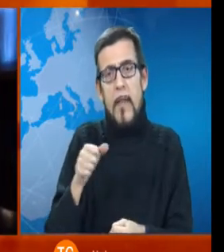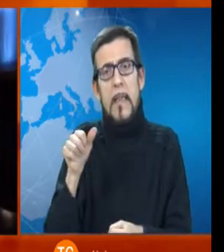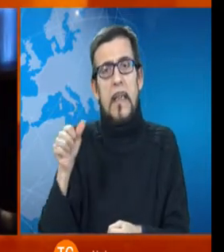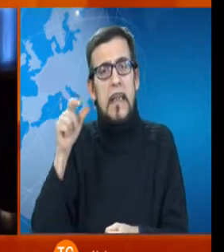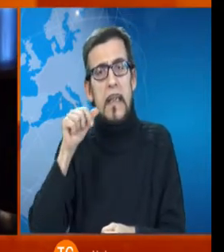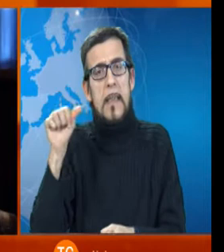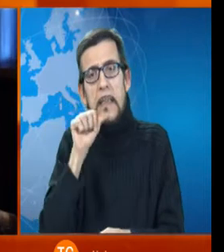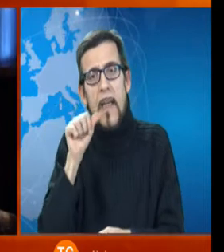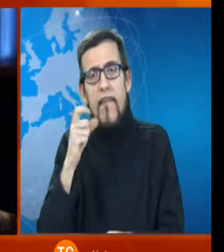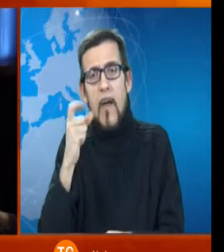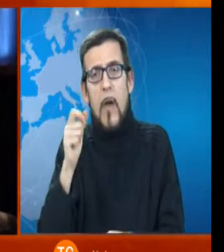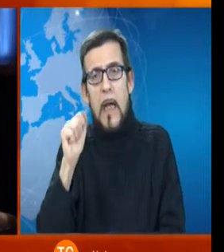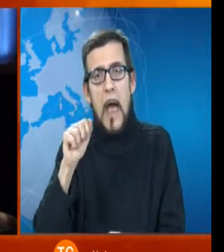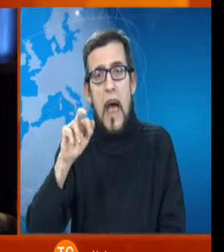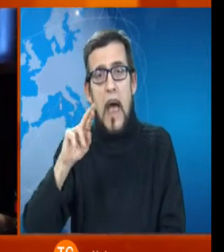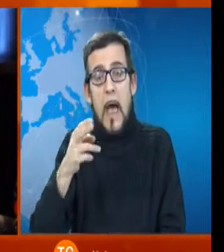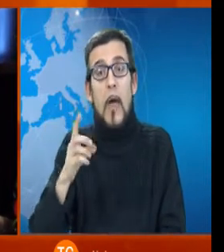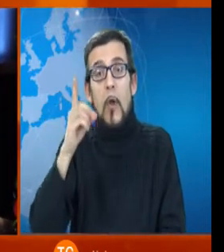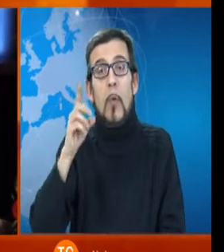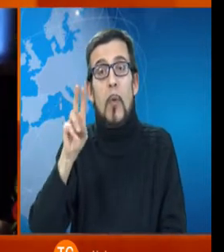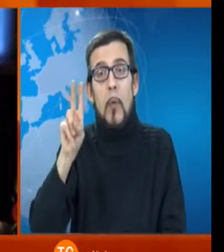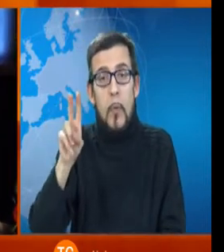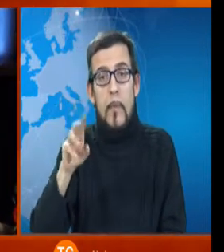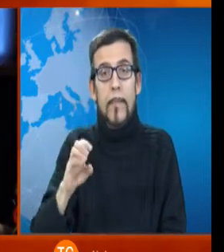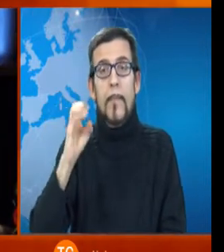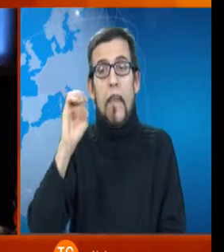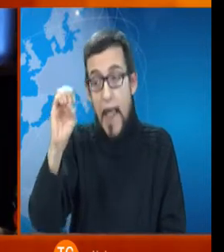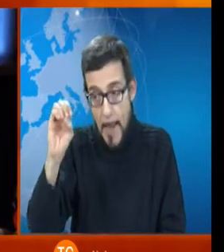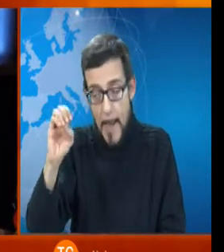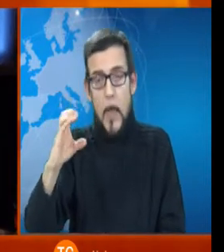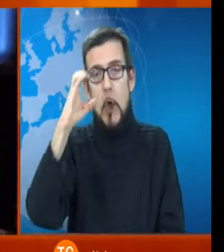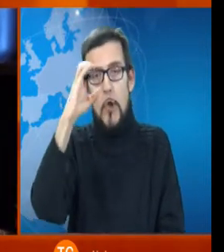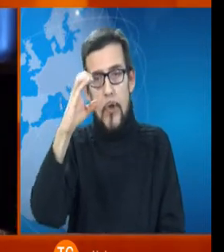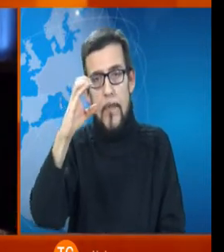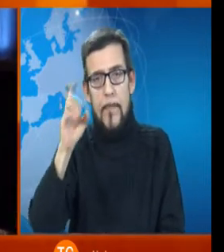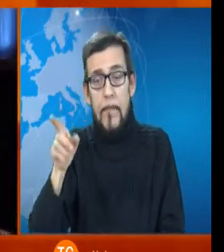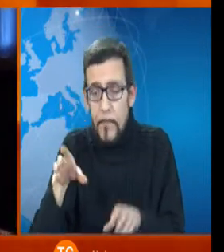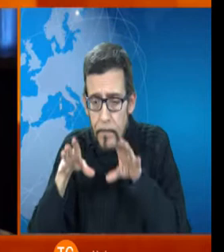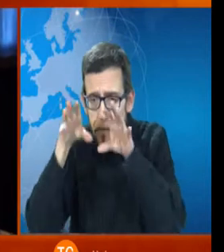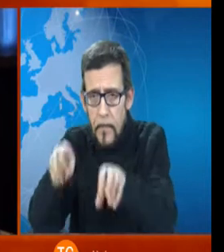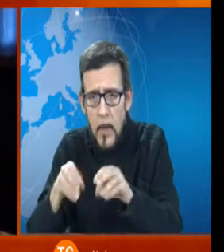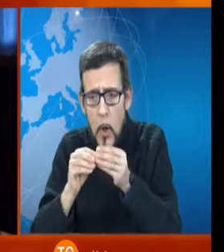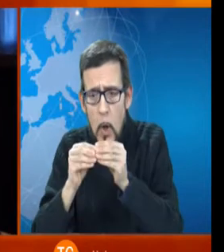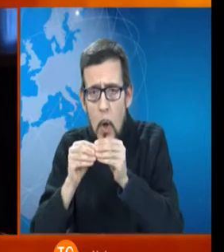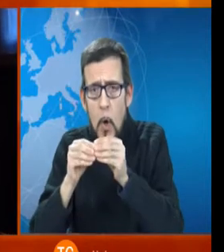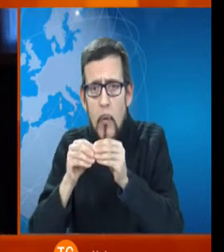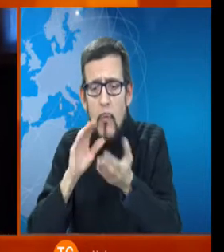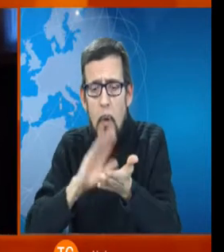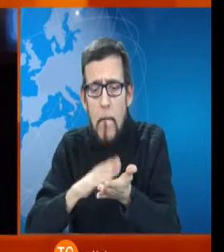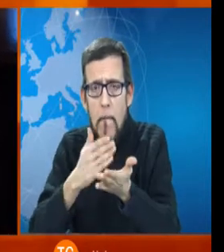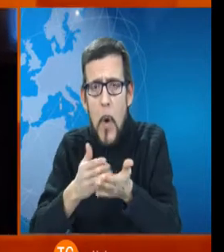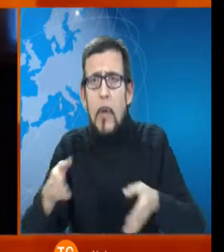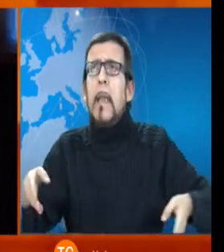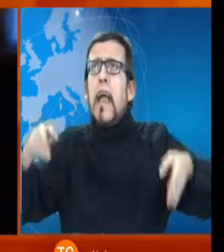una società che verrà immediatamente impiegata nella costruzione di importanti edifici pubblici il